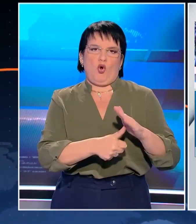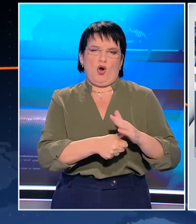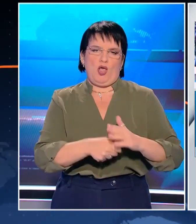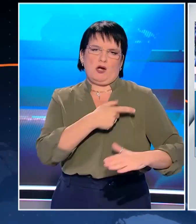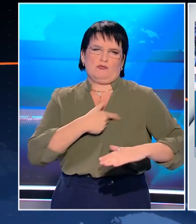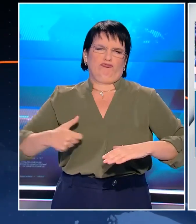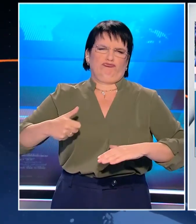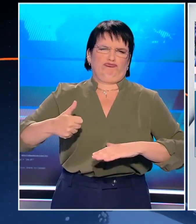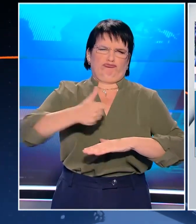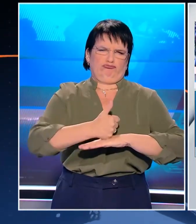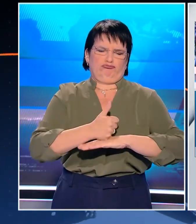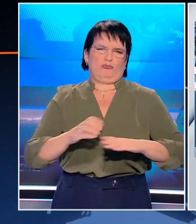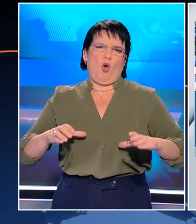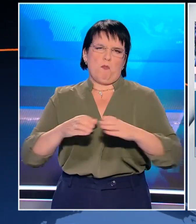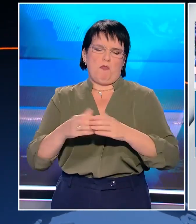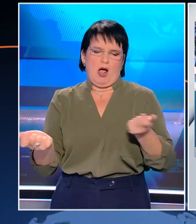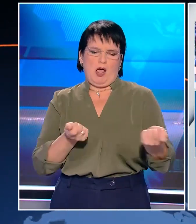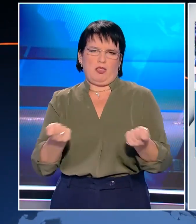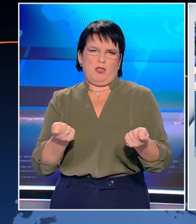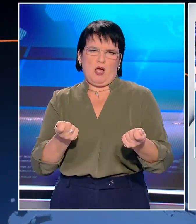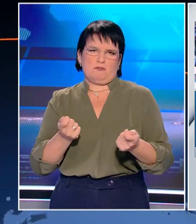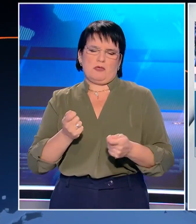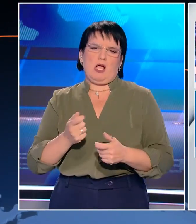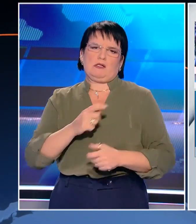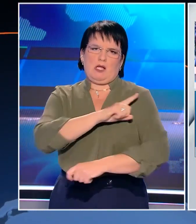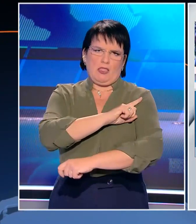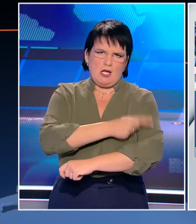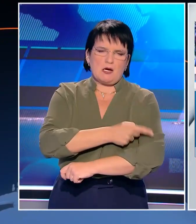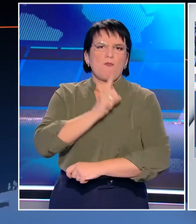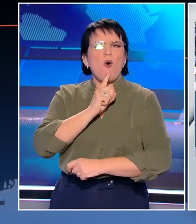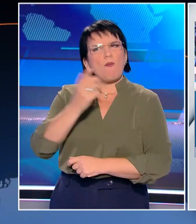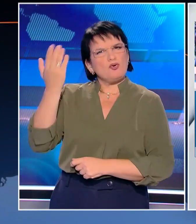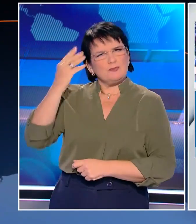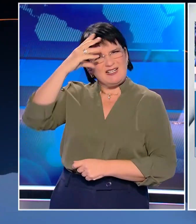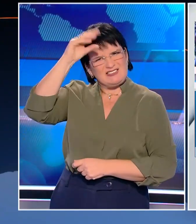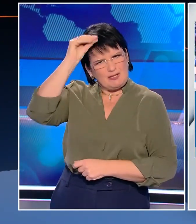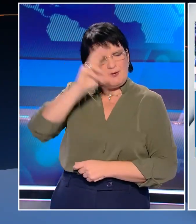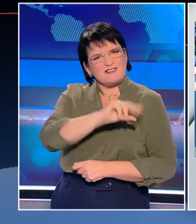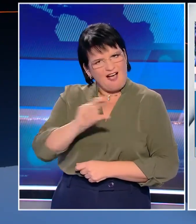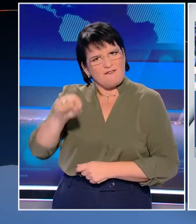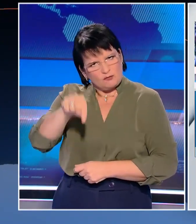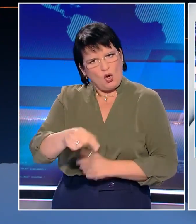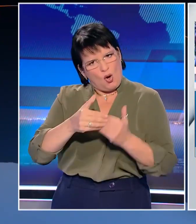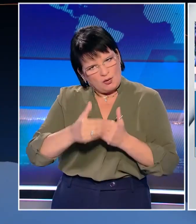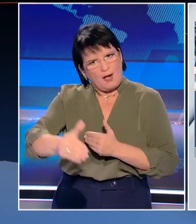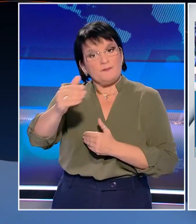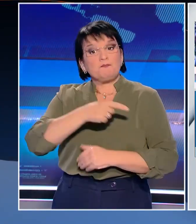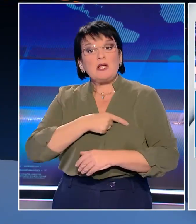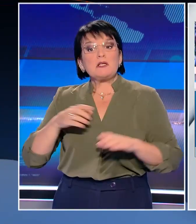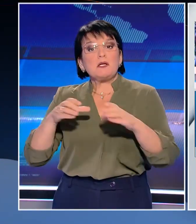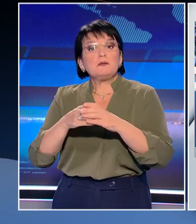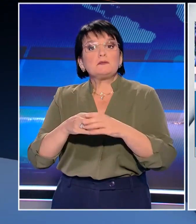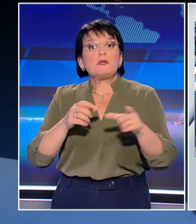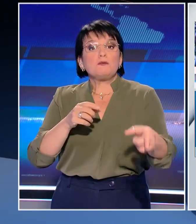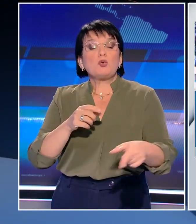ηγετική ομάδα που έχει αυτό το σθένος όπως το είχε πριν. Η ηγετική ομάδα τώρα δεν έχει αυτό το